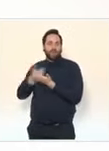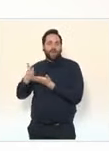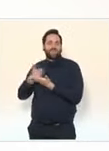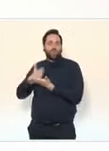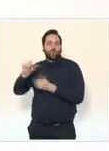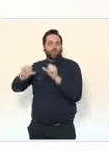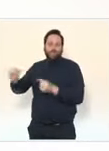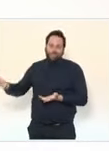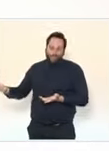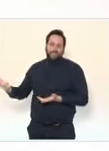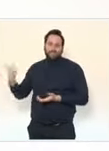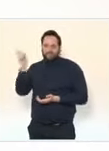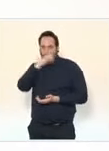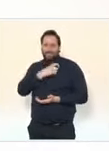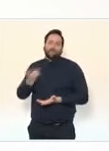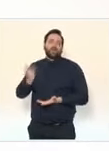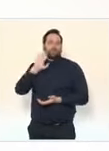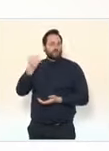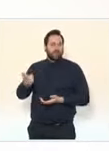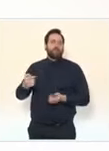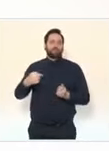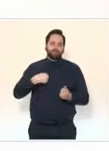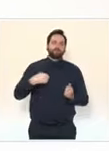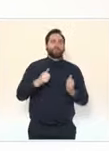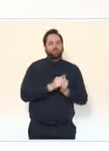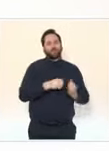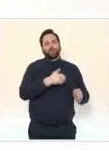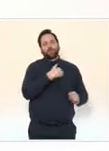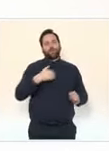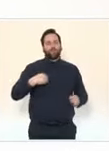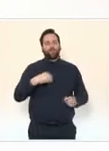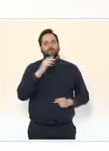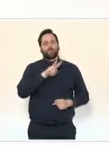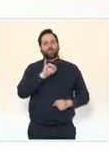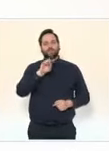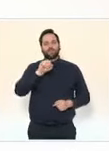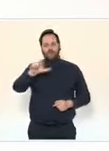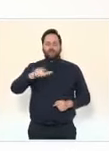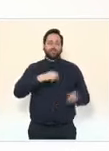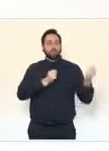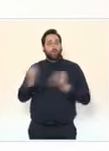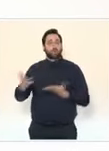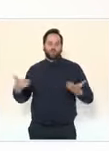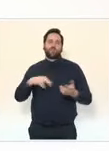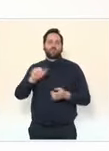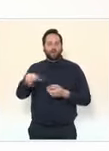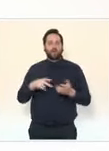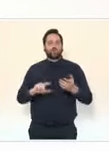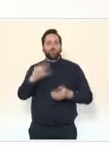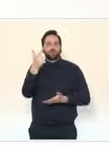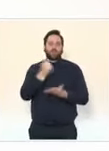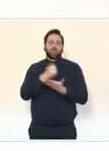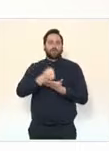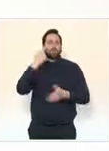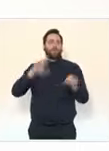la semaine dernière que nous faisions une session de rattrapage. Cela signifie donc que les épreuves de BTS prévues au mois de mai auront lieu,